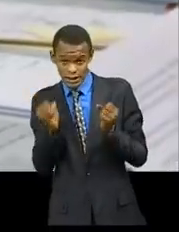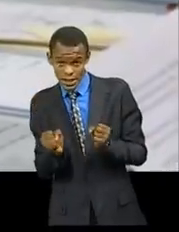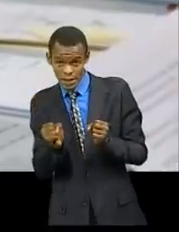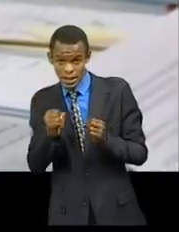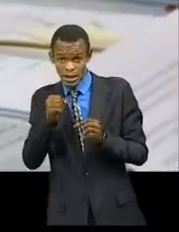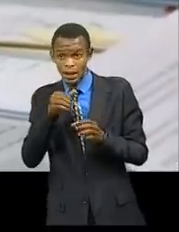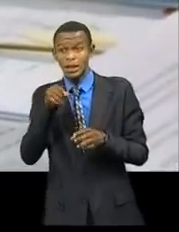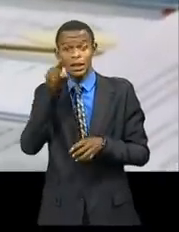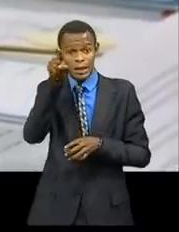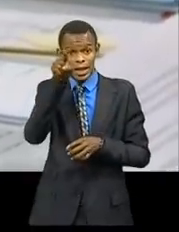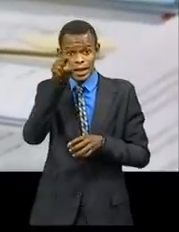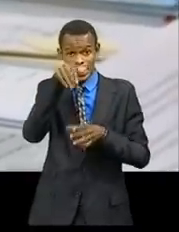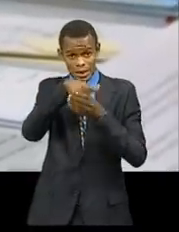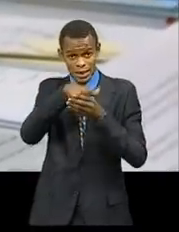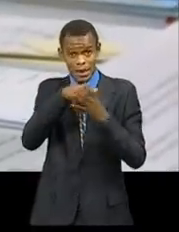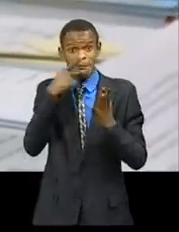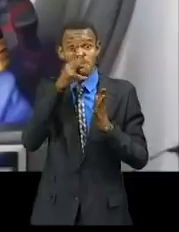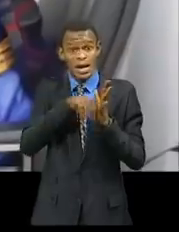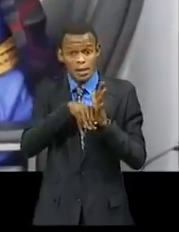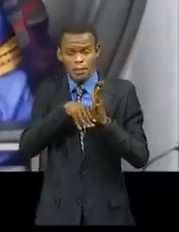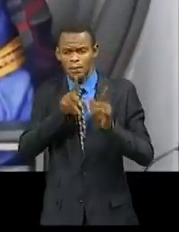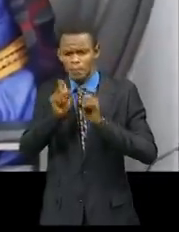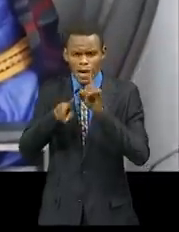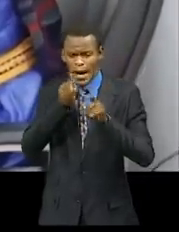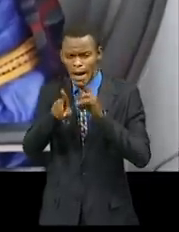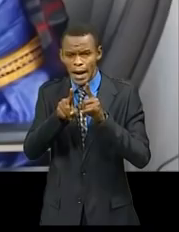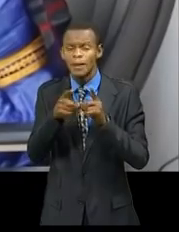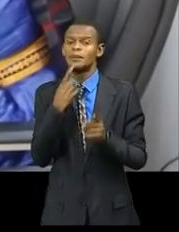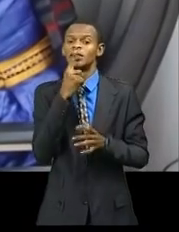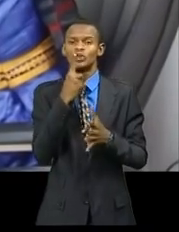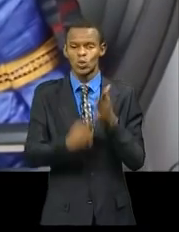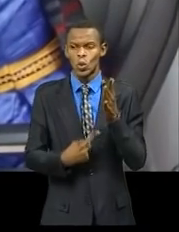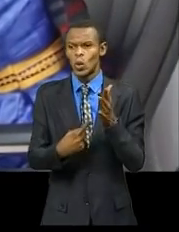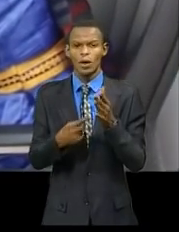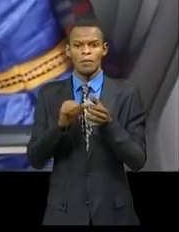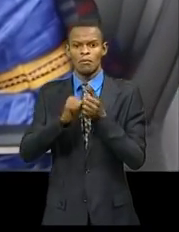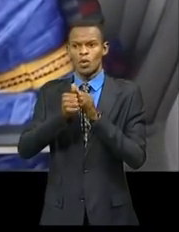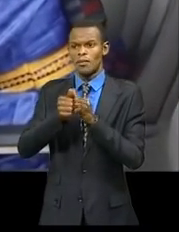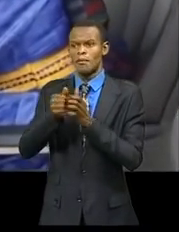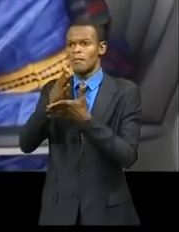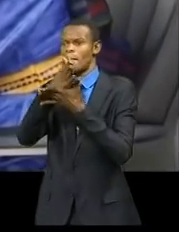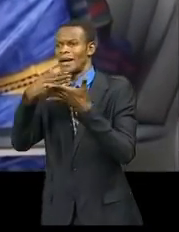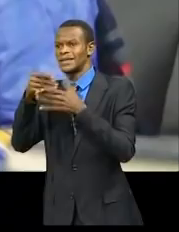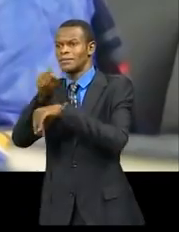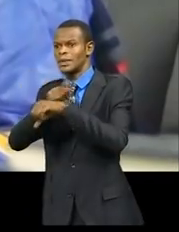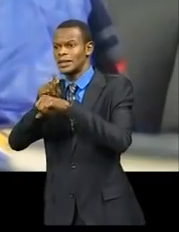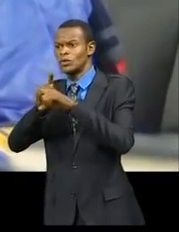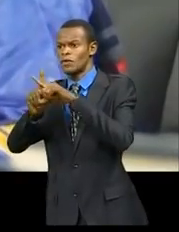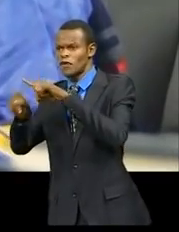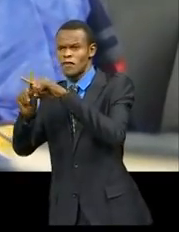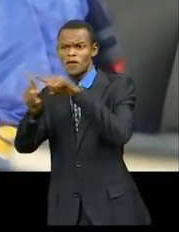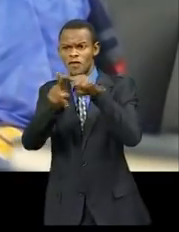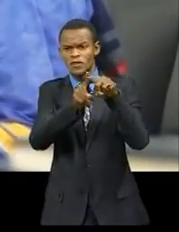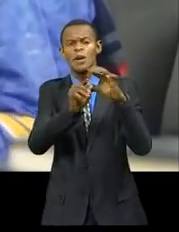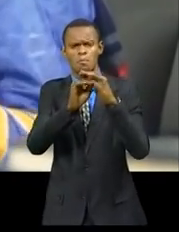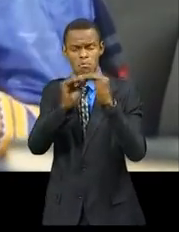regard des réalisations sues après. Le contrôle des zones, la réouverture des itinéraires jadis